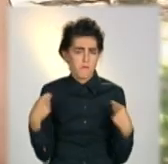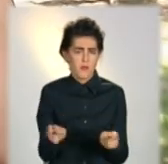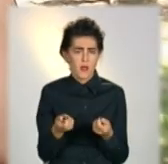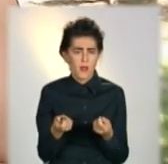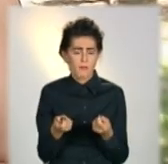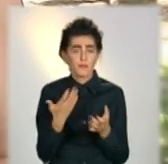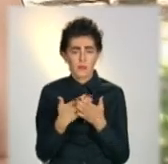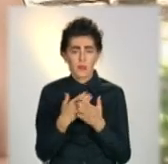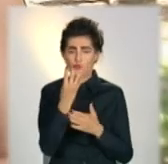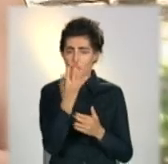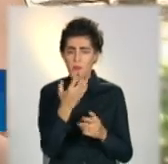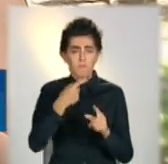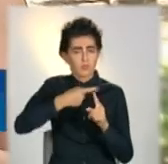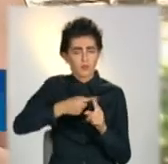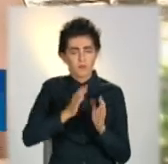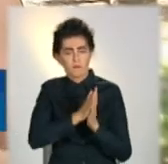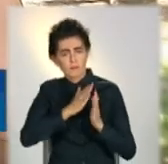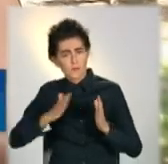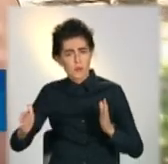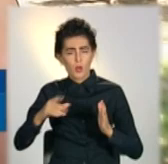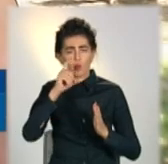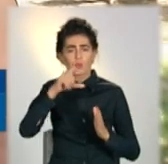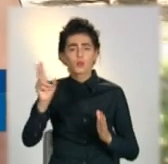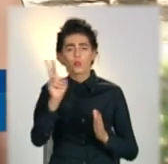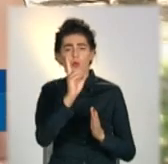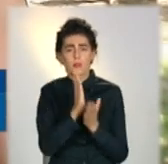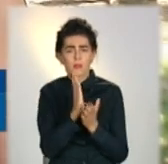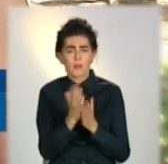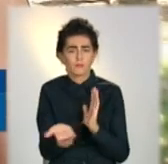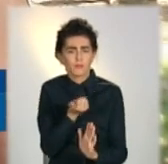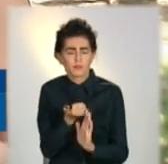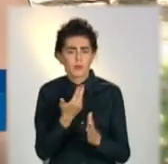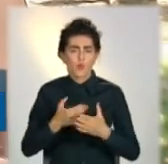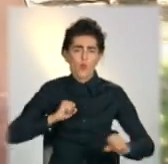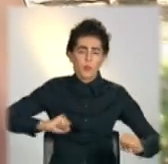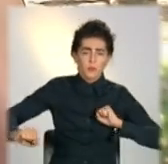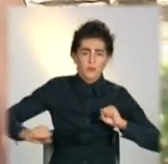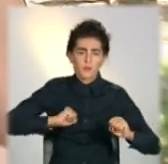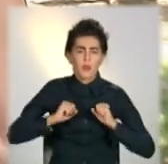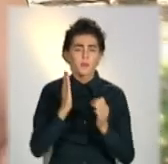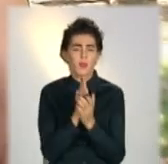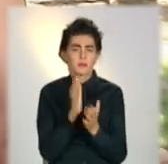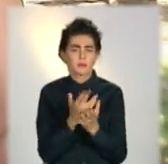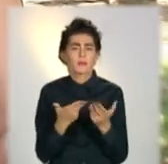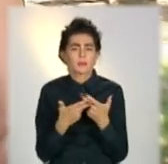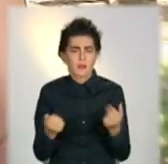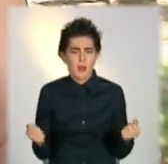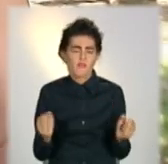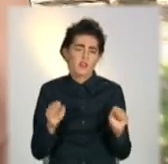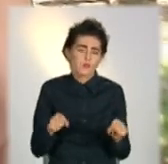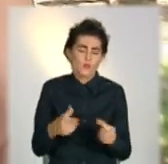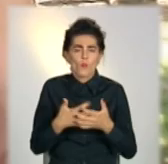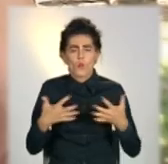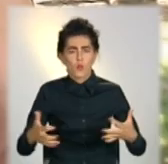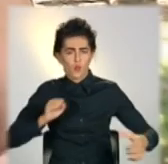кажемо про 45+, це або люди, які вже чогось досягли, і це керівники. Для таких є вакансій, звісно, дуже багато, бо